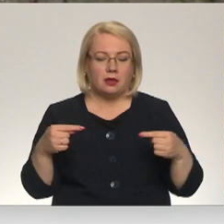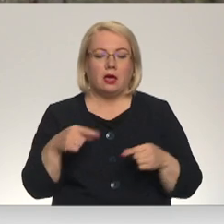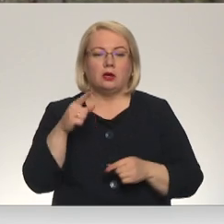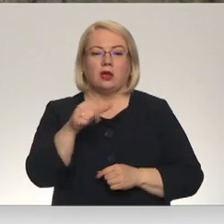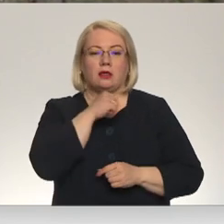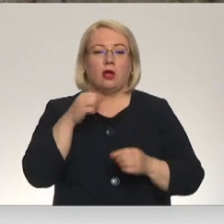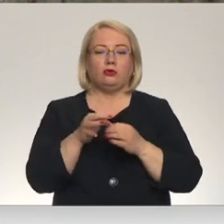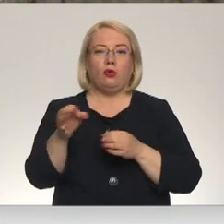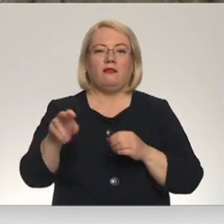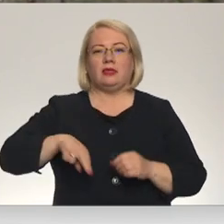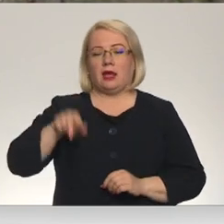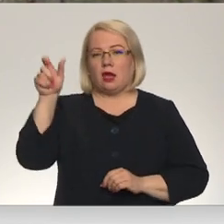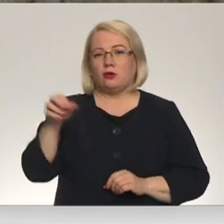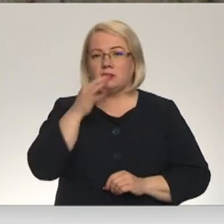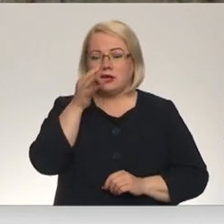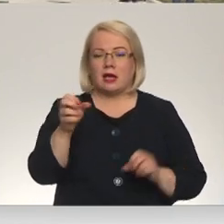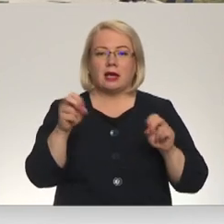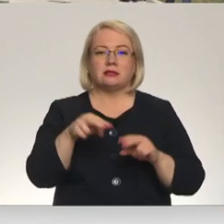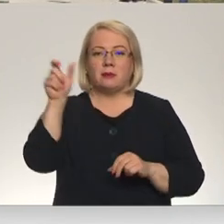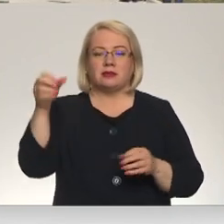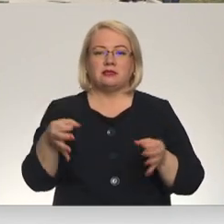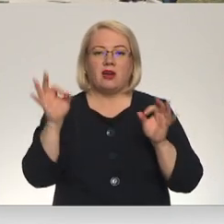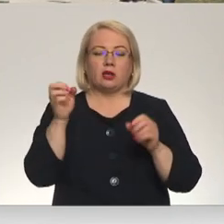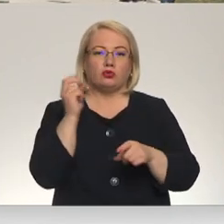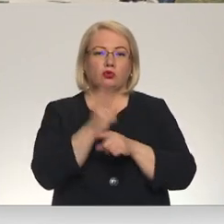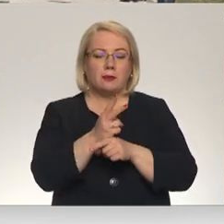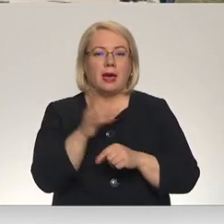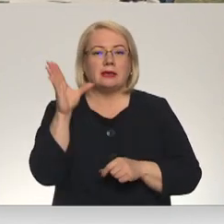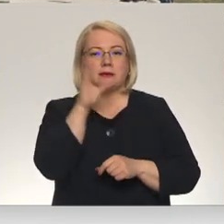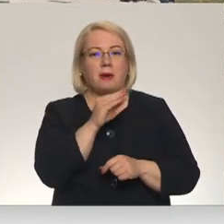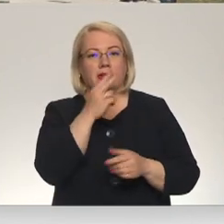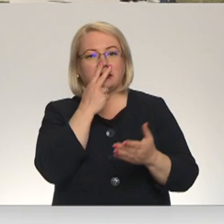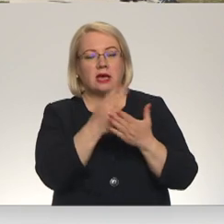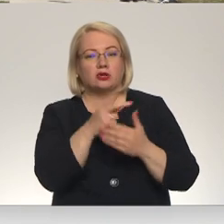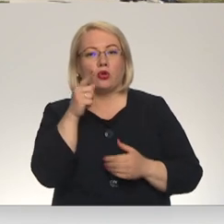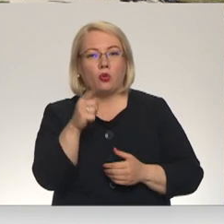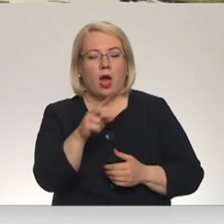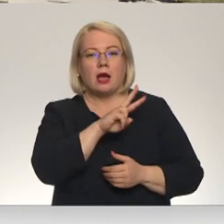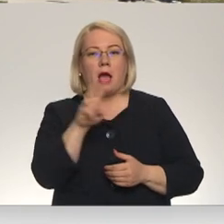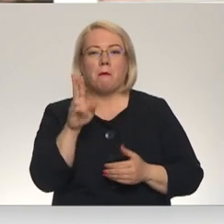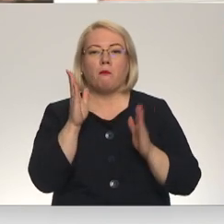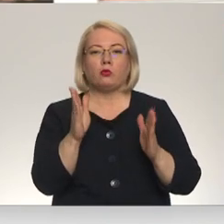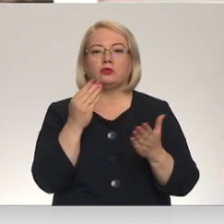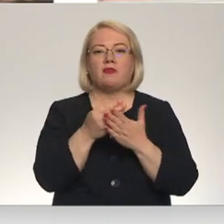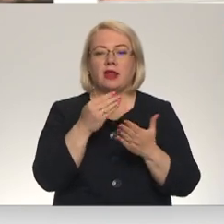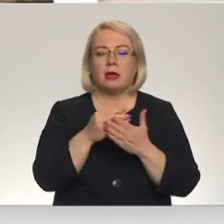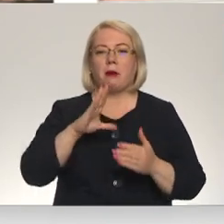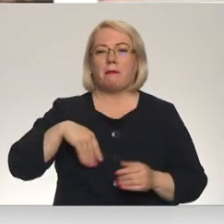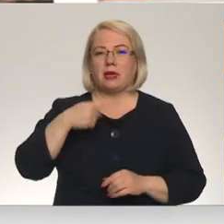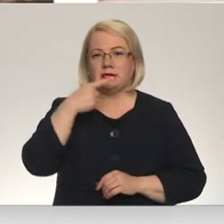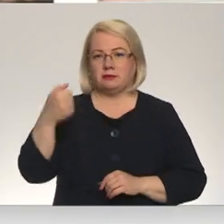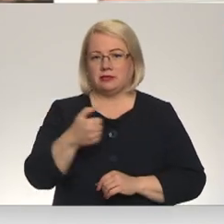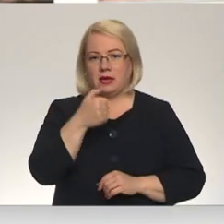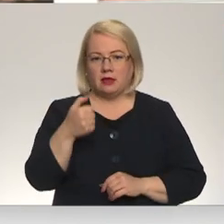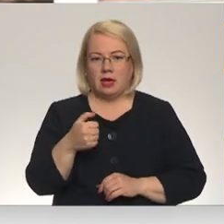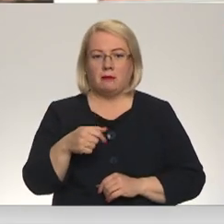direktors uzskata, ka speciālistiem ir svarīgs uzdoms, spēc saskatīt to, kam būs vērtība arī pēc simtgadiem. Mūsu mērķi nav